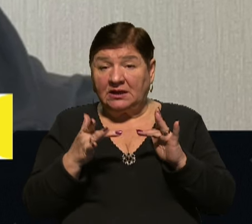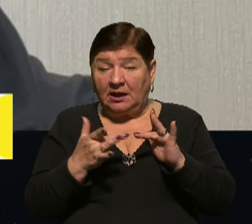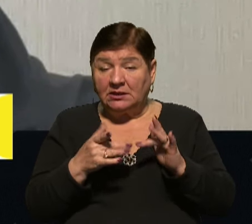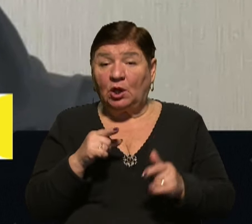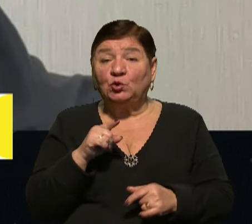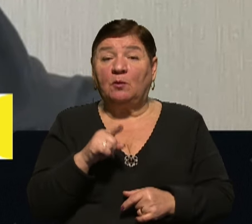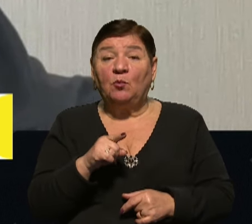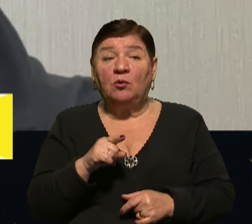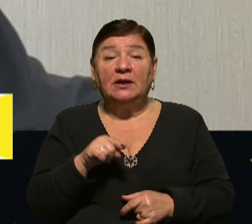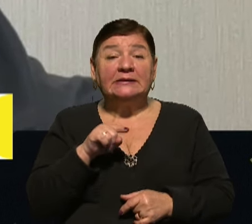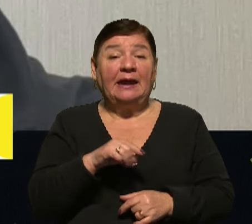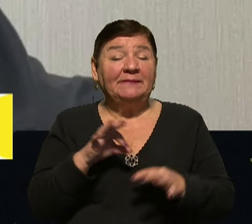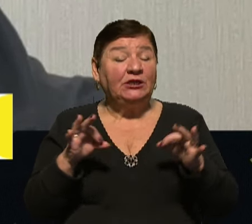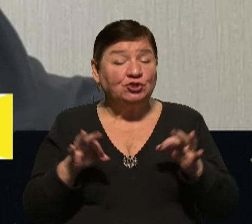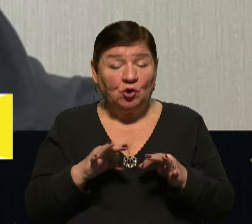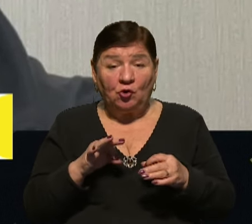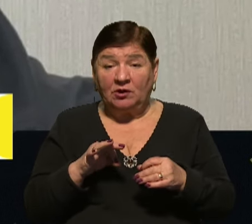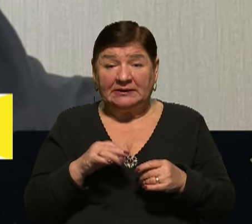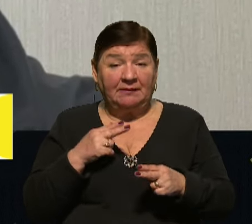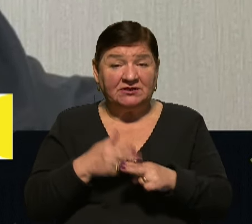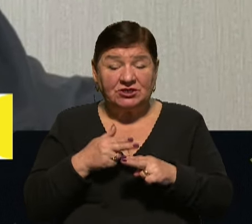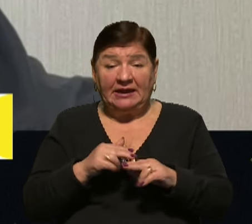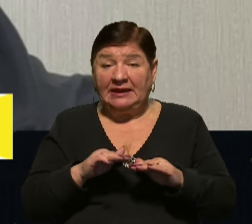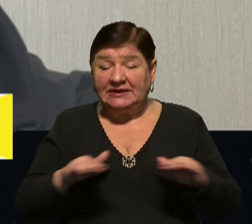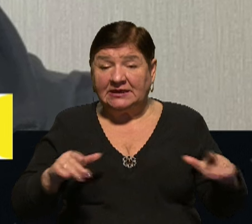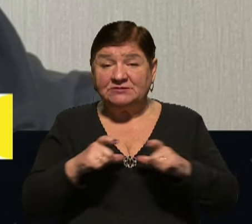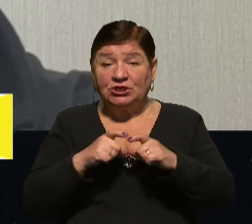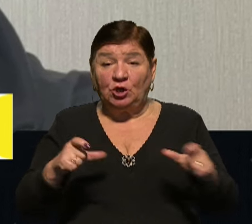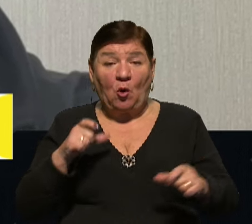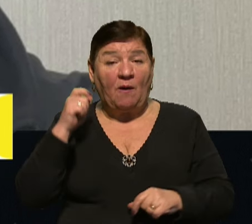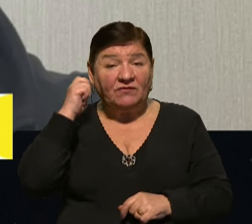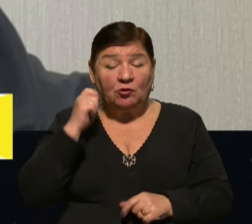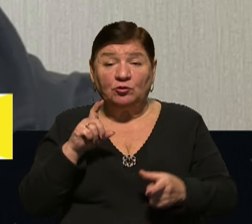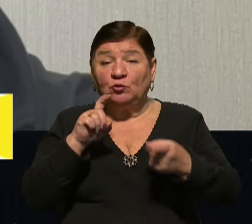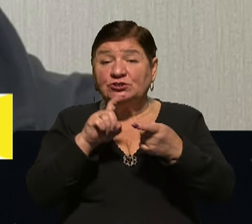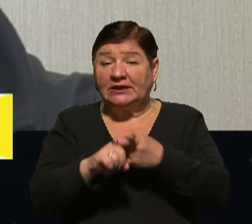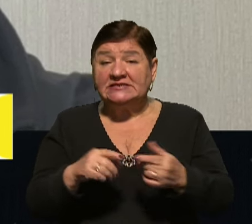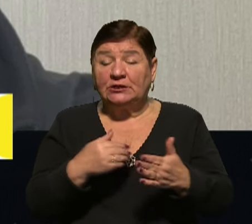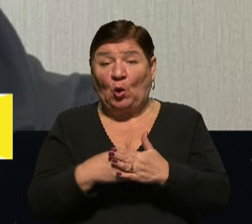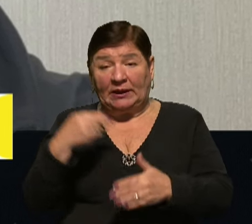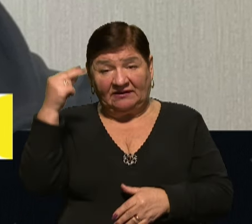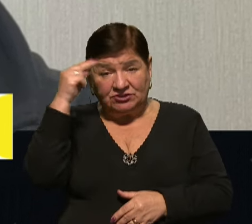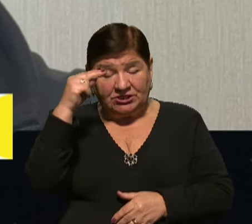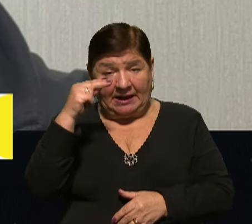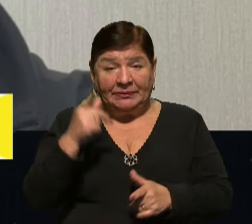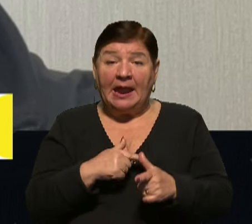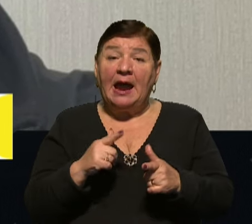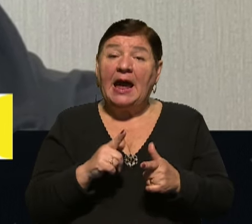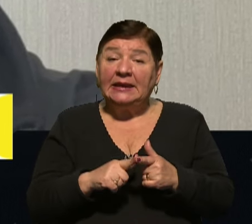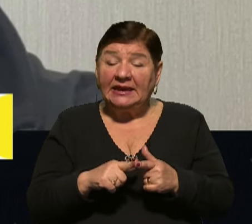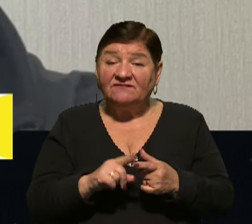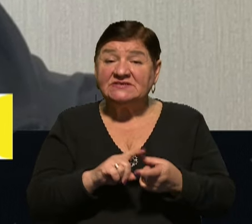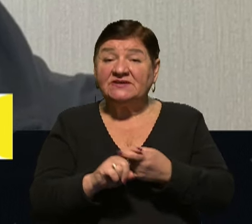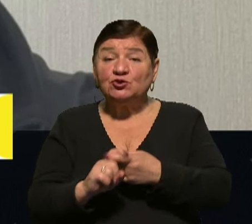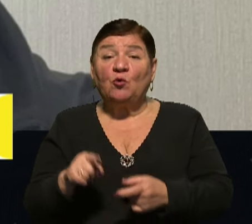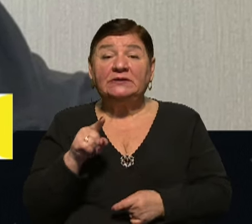там нічого не заважає дітям шкільного віку долучатися до навчання. Але в зв'язку з